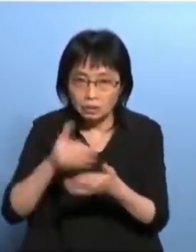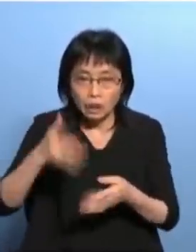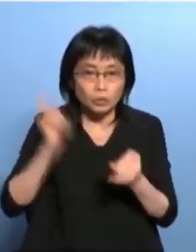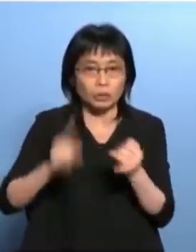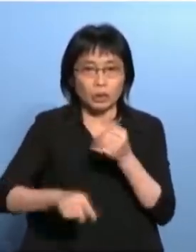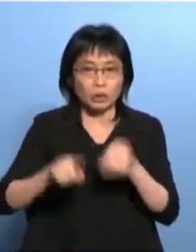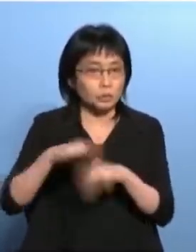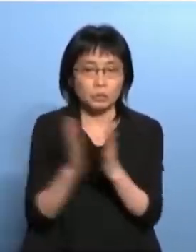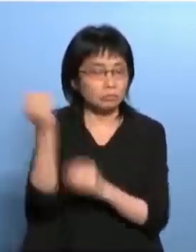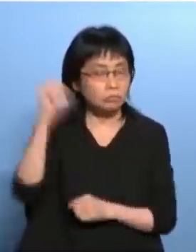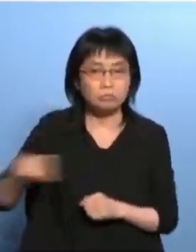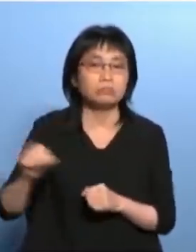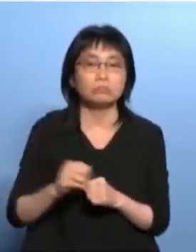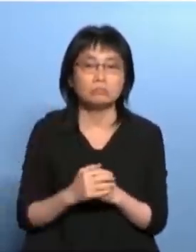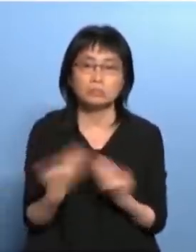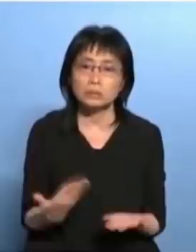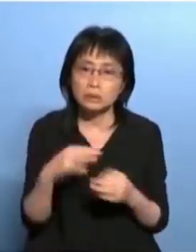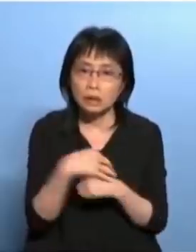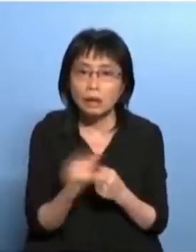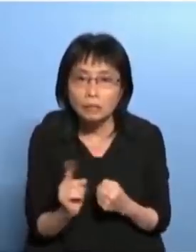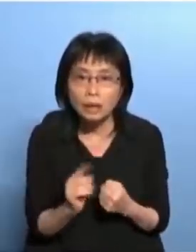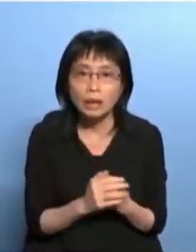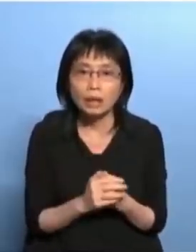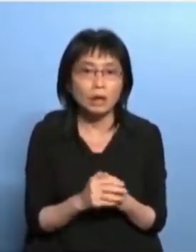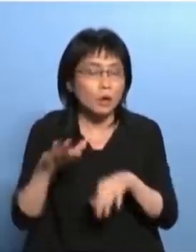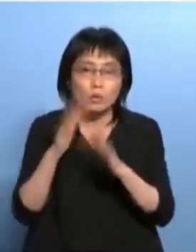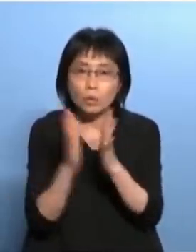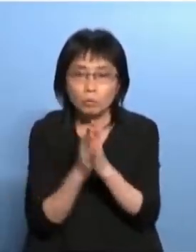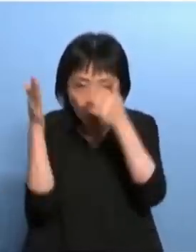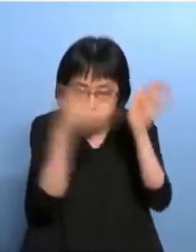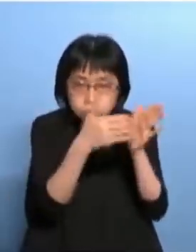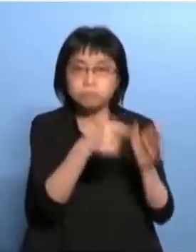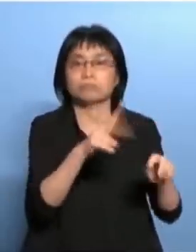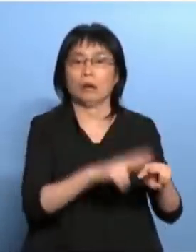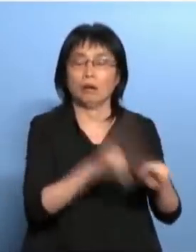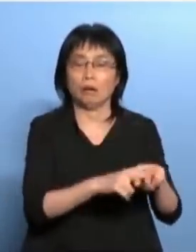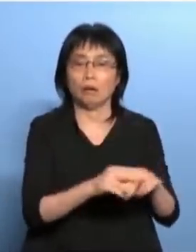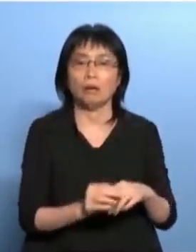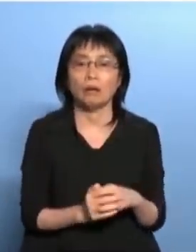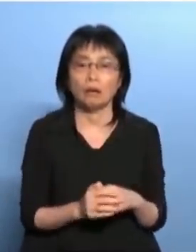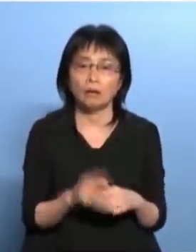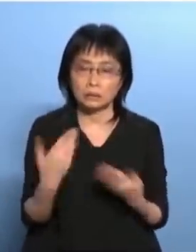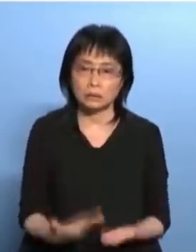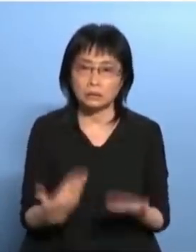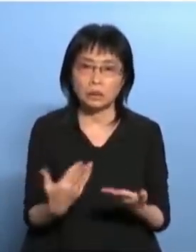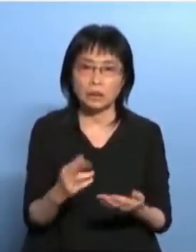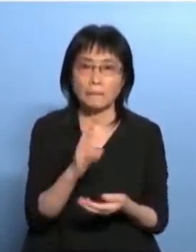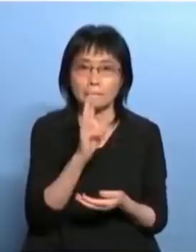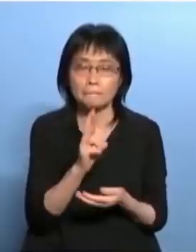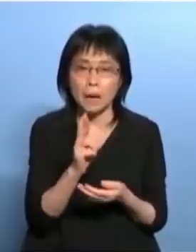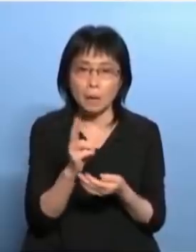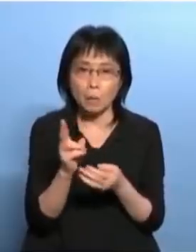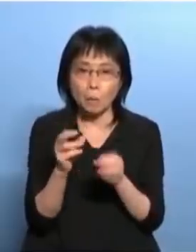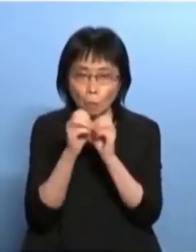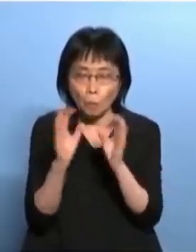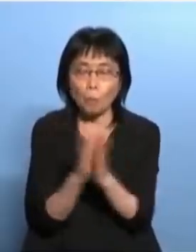是什么世界全面赤化了今天《文匯报》是怎样的呢扔出两